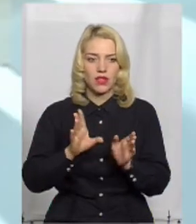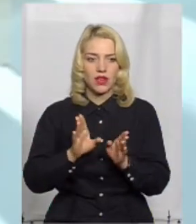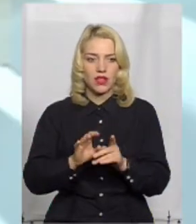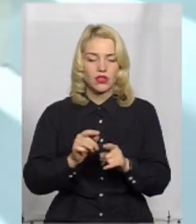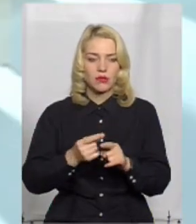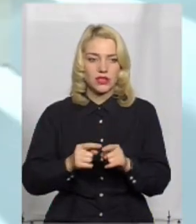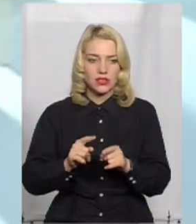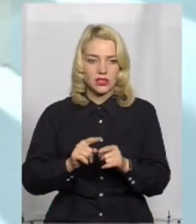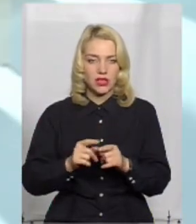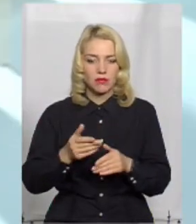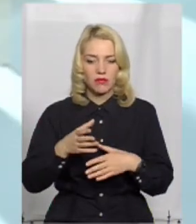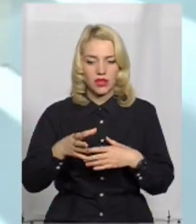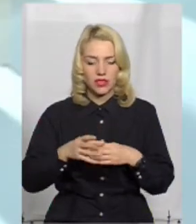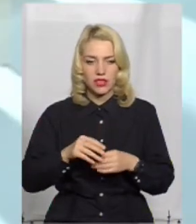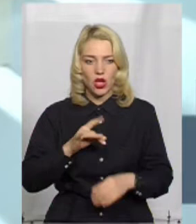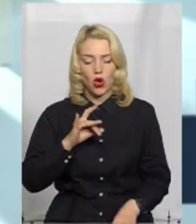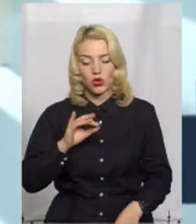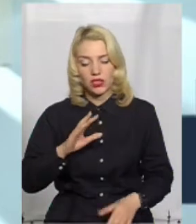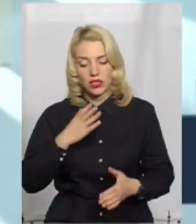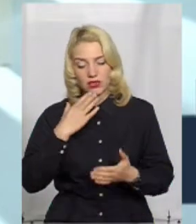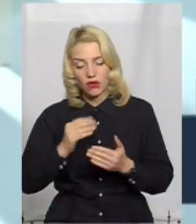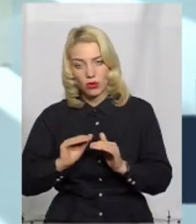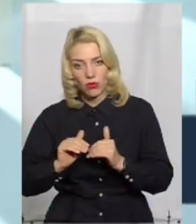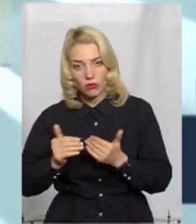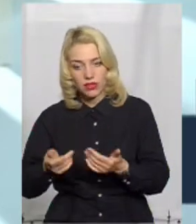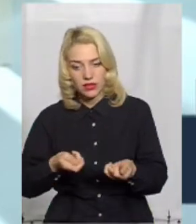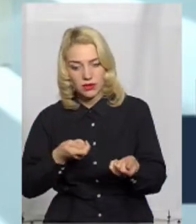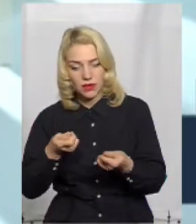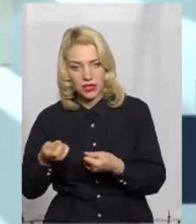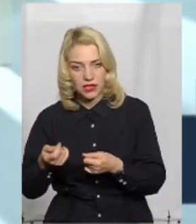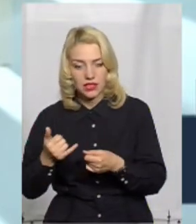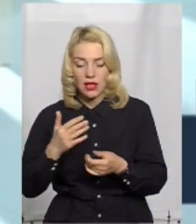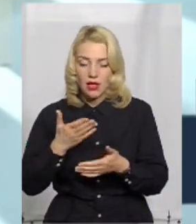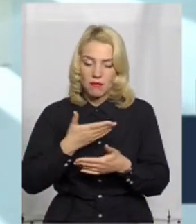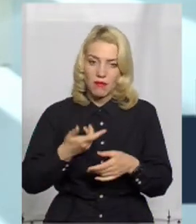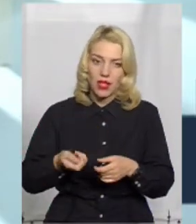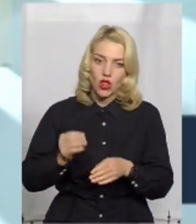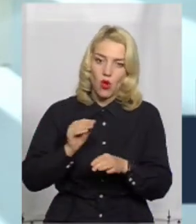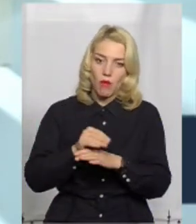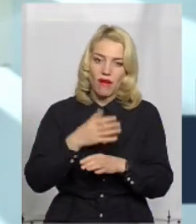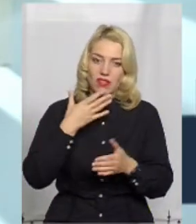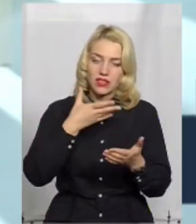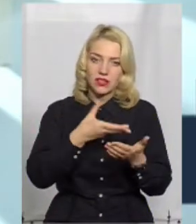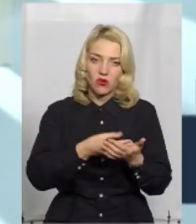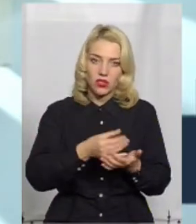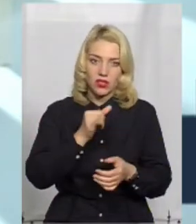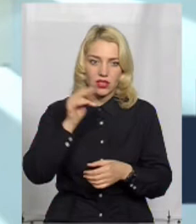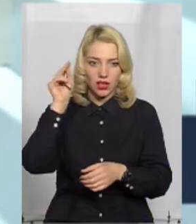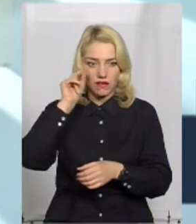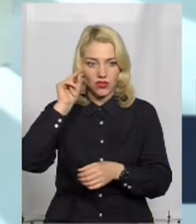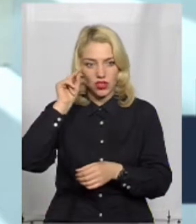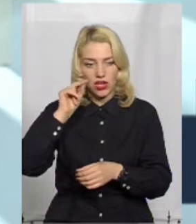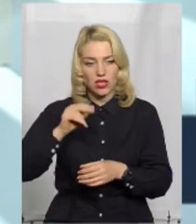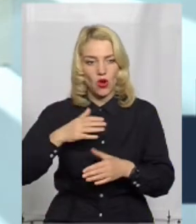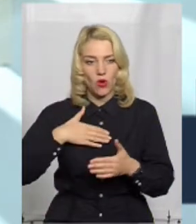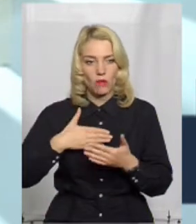якраз, Русалана прийшла з своїми пропозиціями, ми додавили свої, також додавили з навчань, з